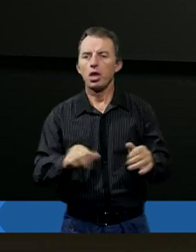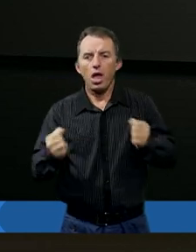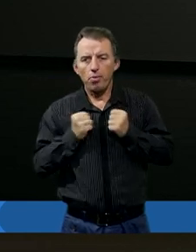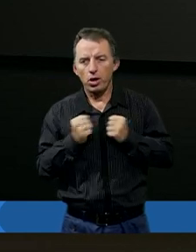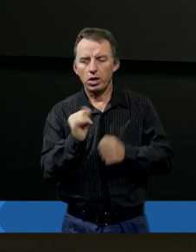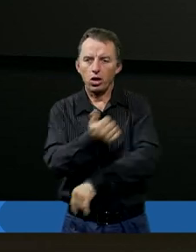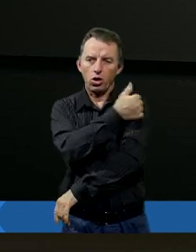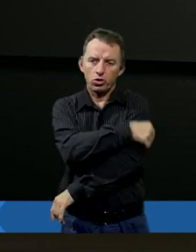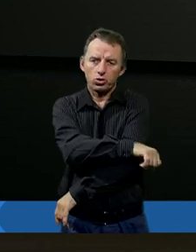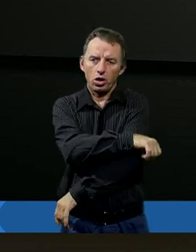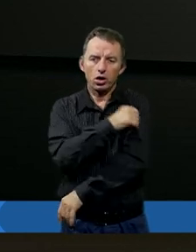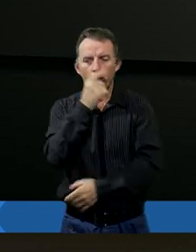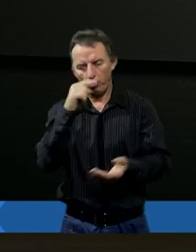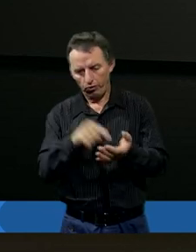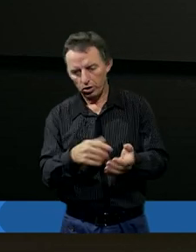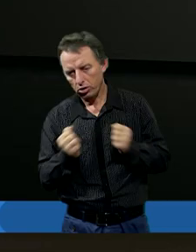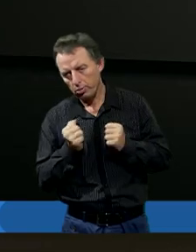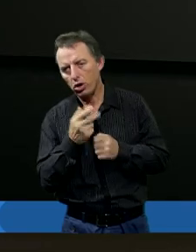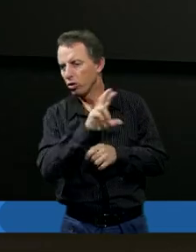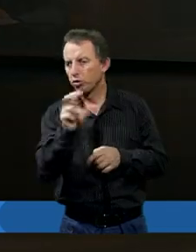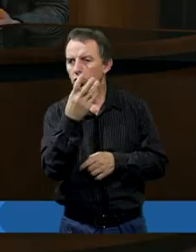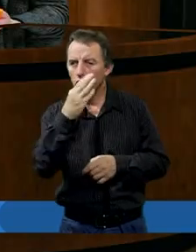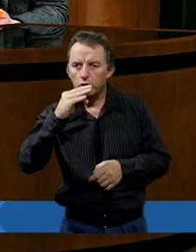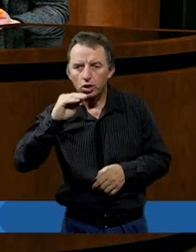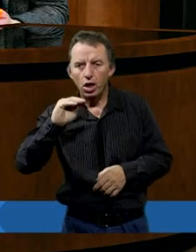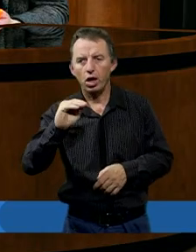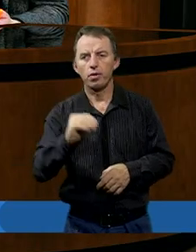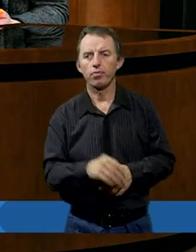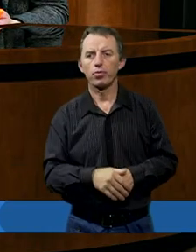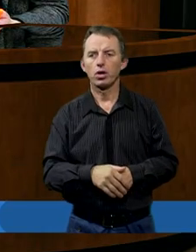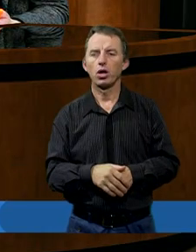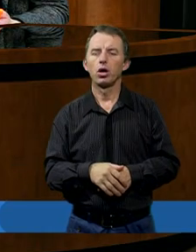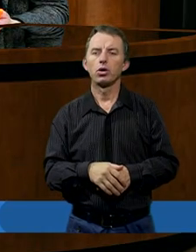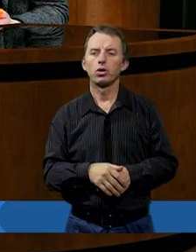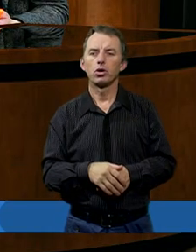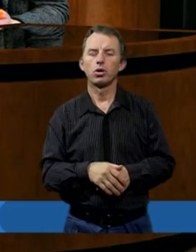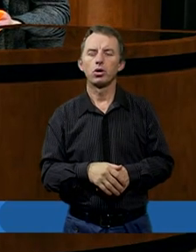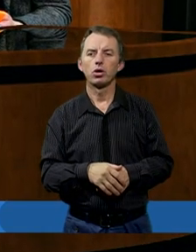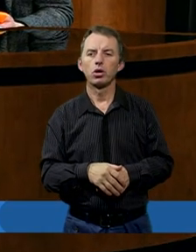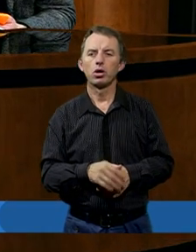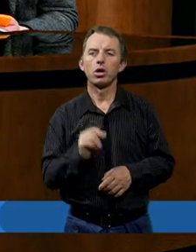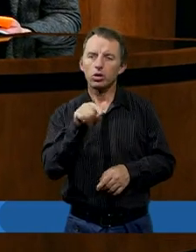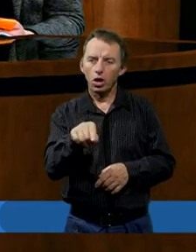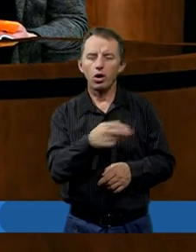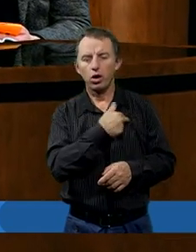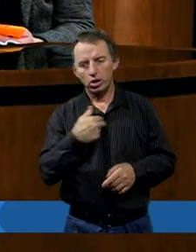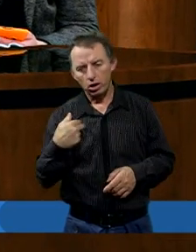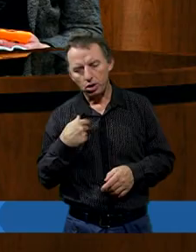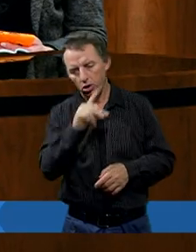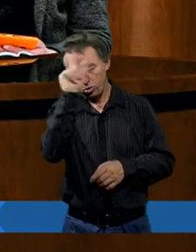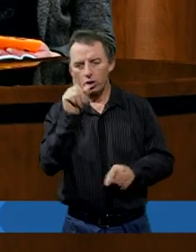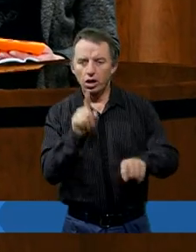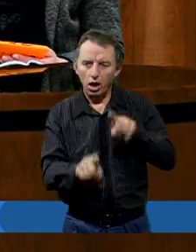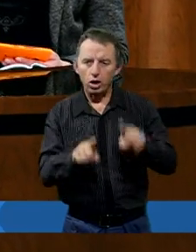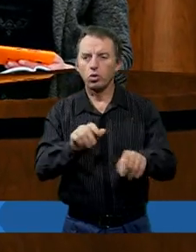bać? My jako chrześcijanie, czy powinniśmy się bać, czy nie? To znaczy chyba tak, w takiej naszej ludzkiej naturze